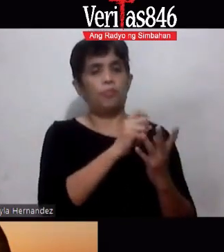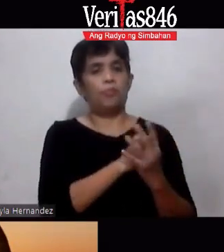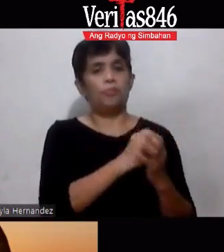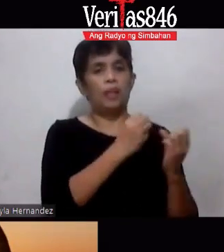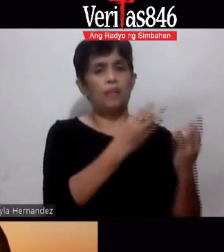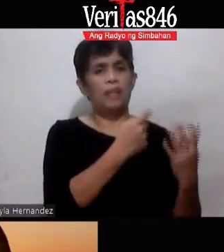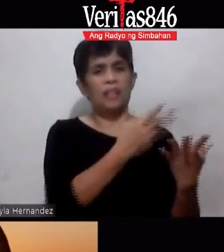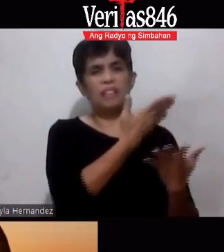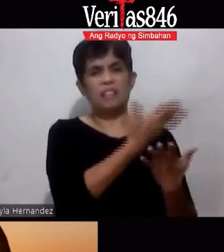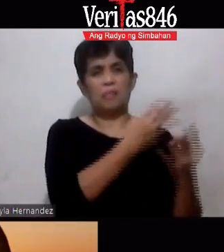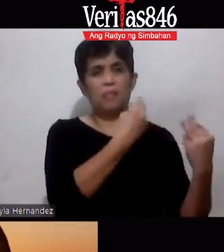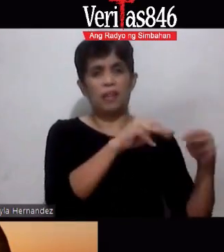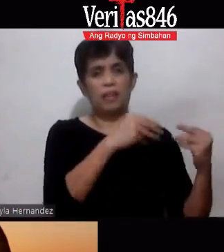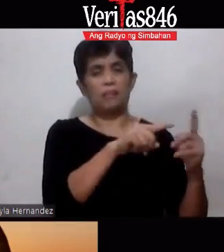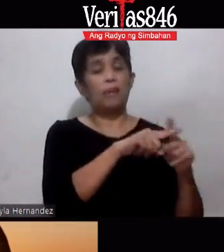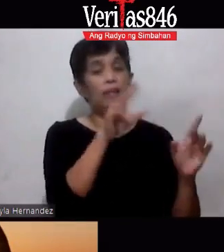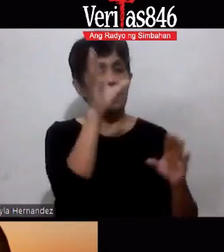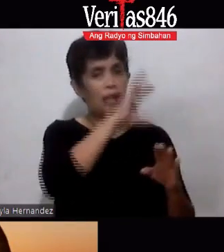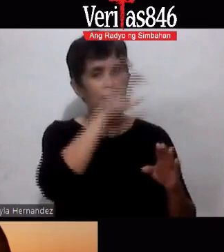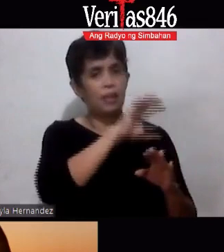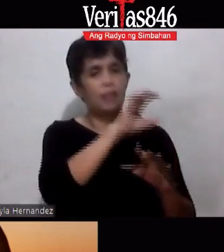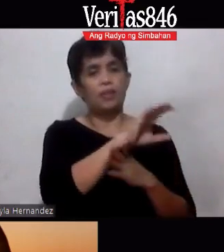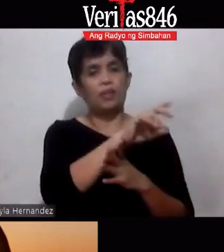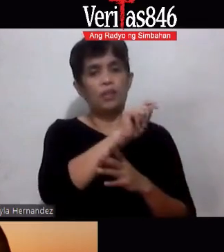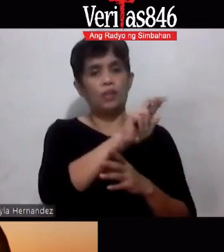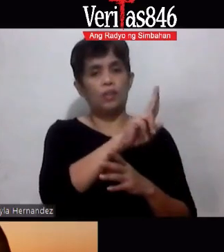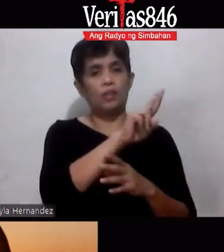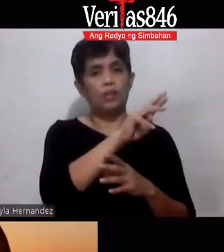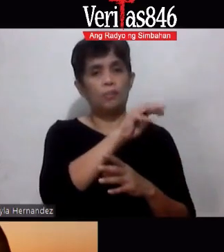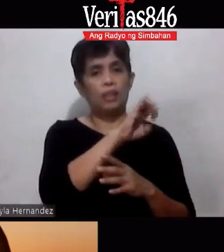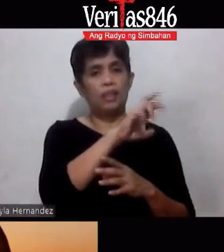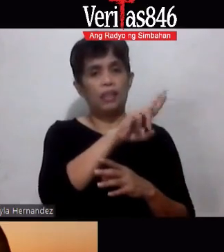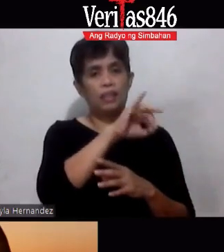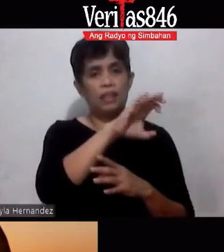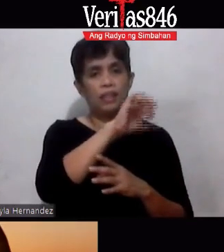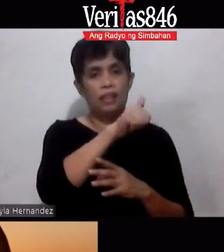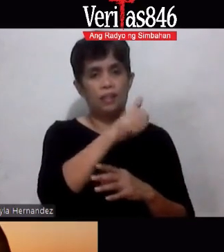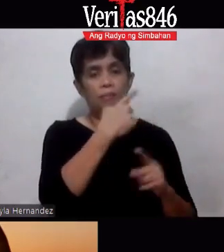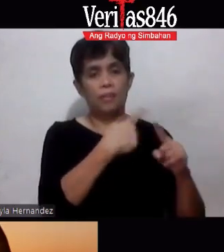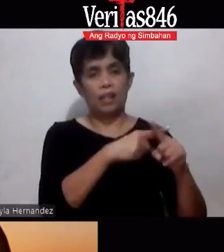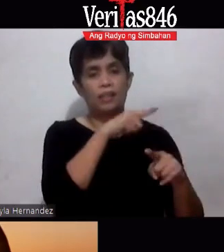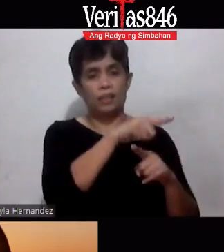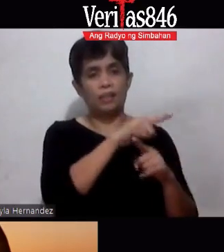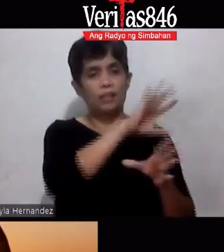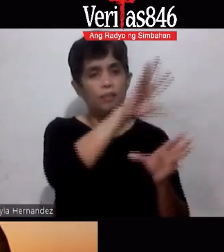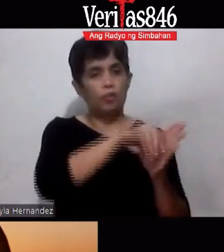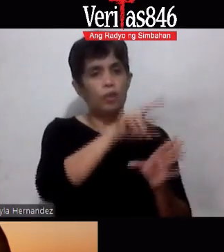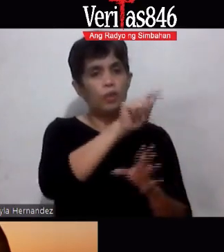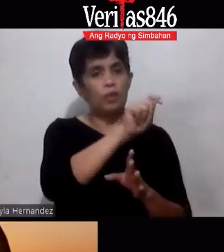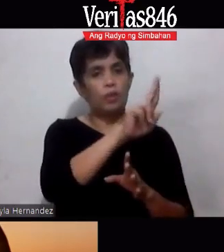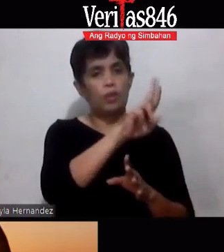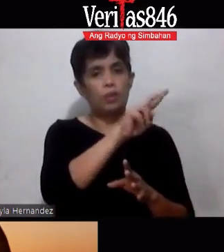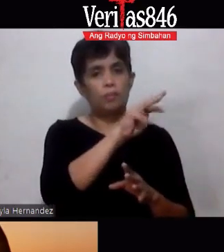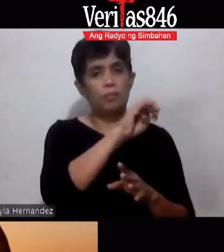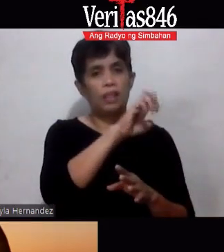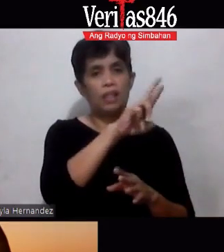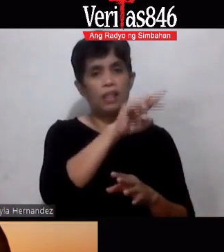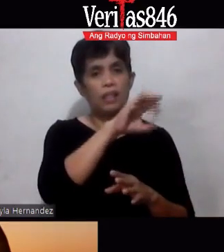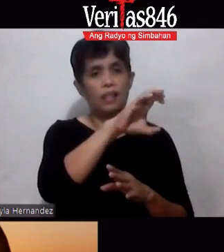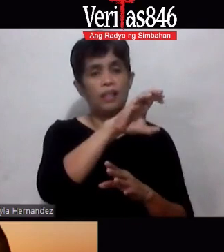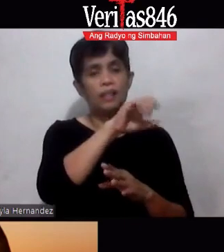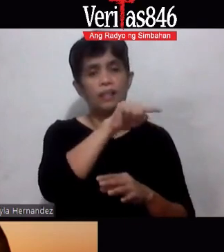hanapin nyo yung turmeric plus ito ay 10 pesos per capsule ito po ay turmeric cinnamon capsaicin black